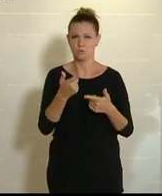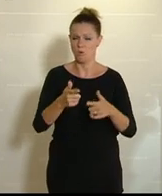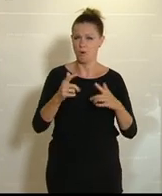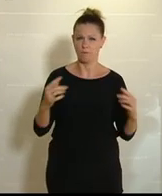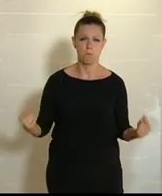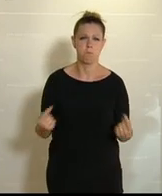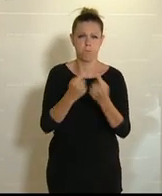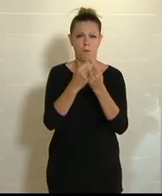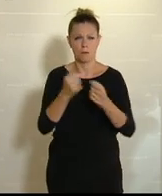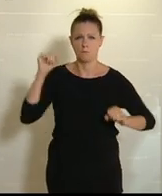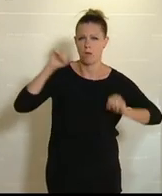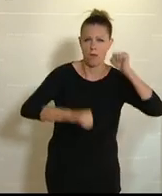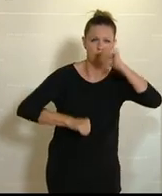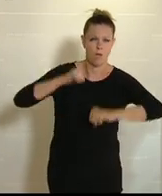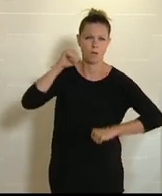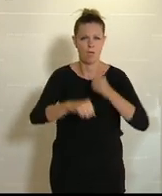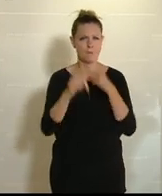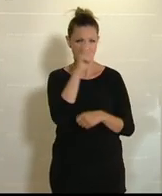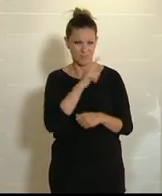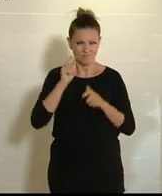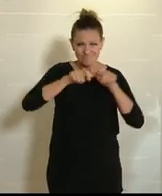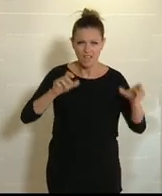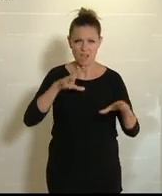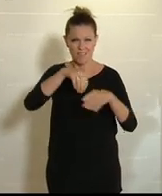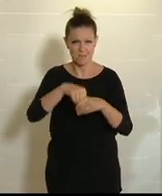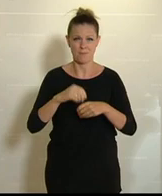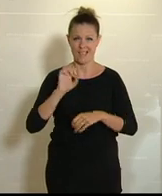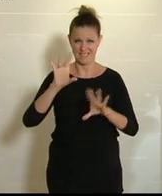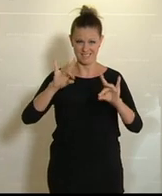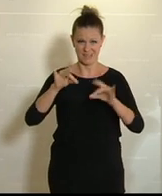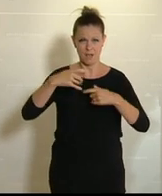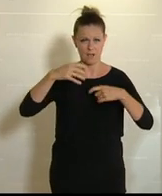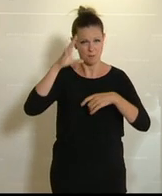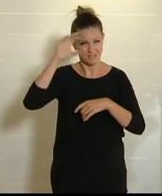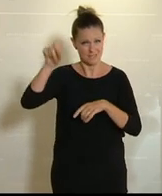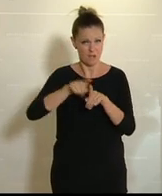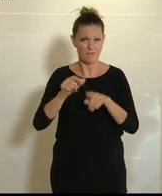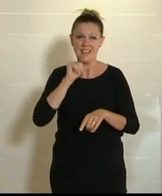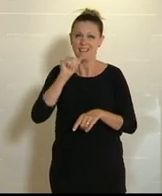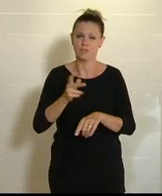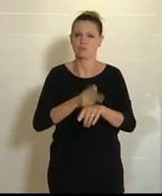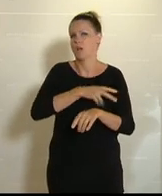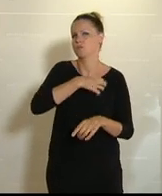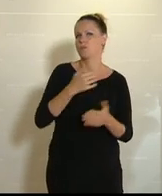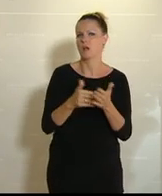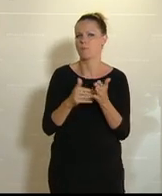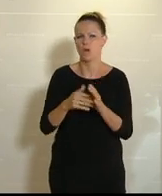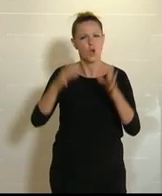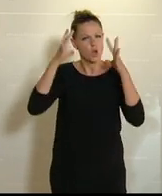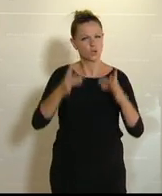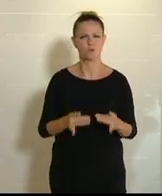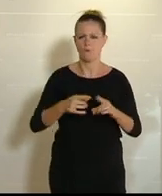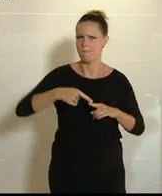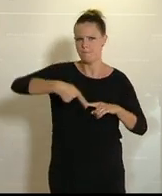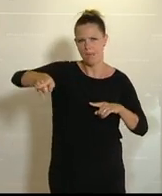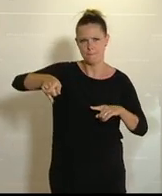Körperverletzungen und Angriffe auf Polizisten verwickelt gewesen sind in Favoriten, für die Nichtstaatsbürger braucht es eine sofortige